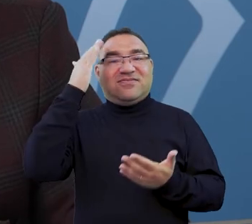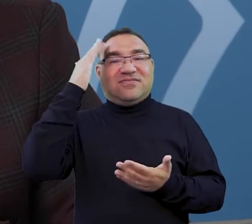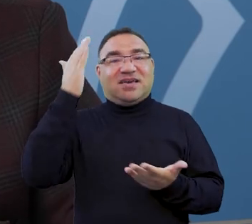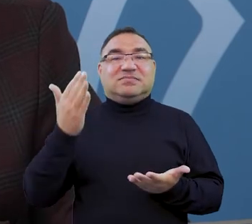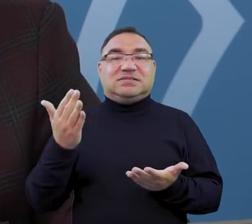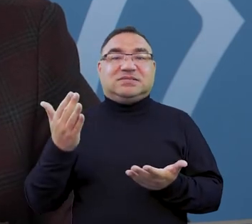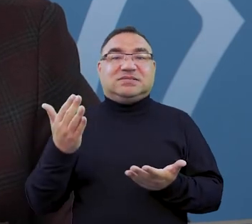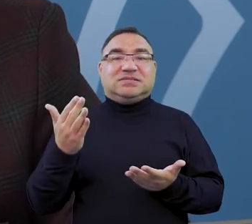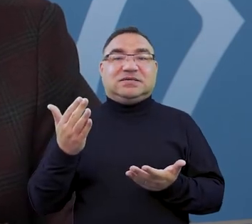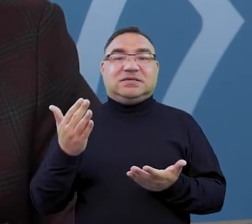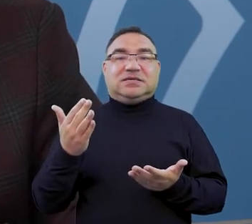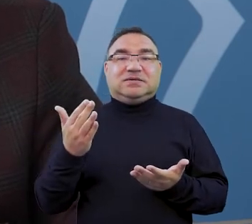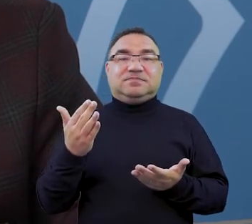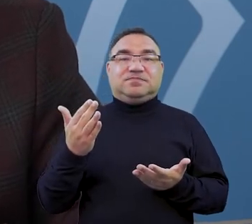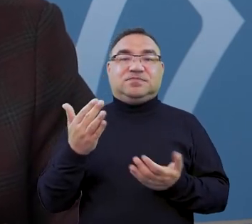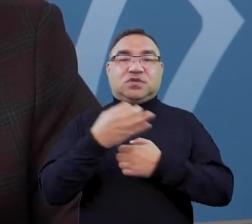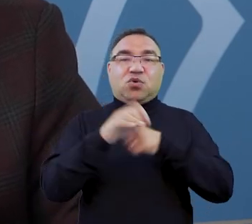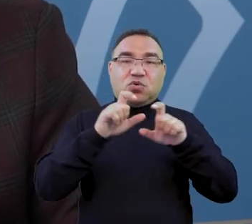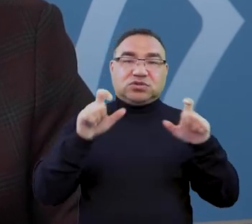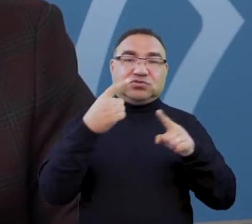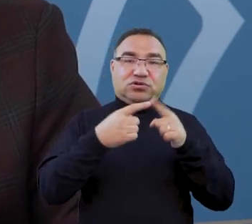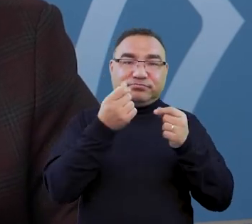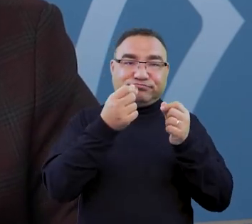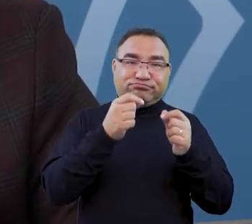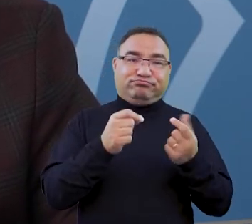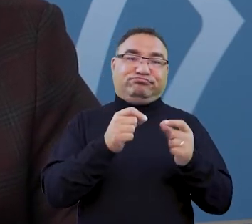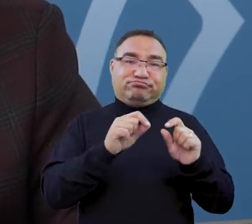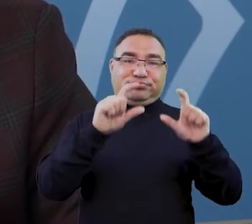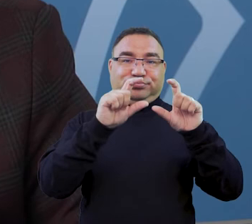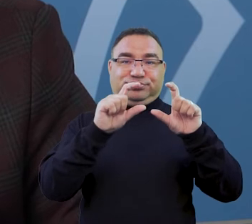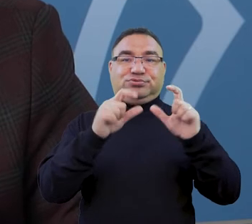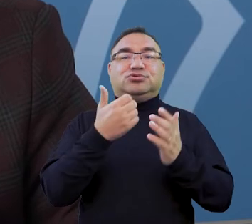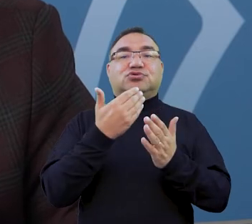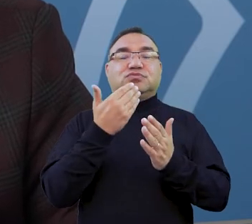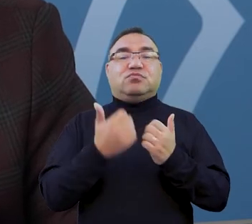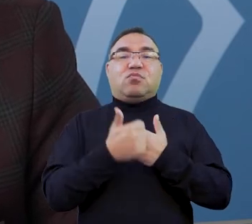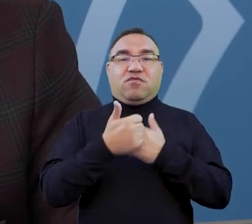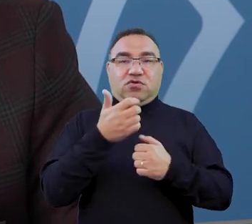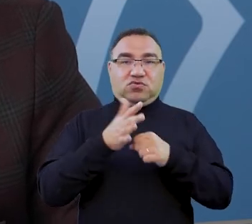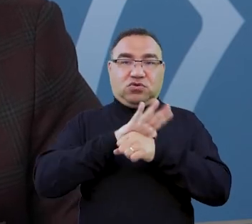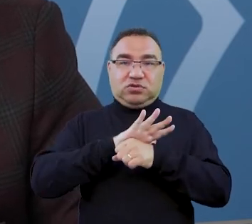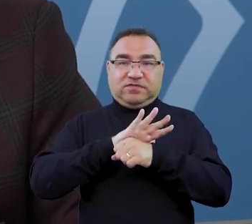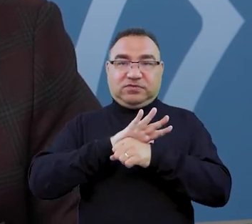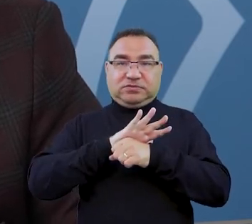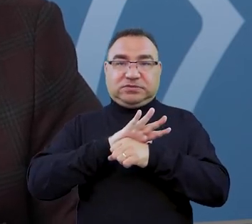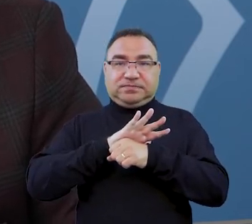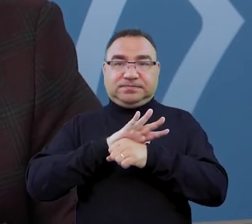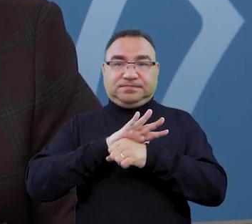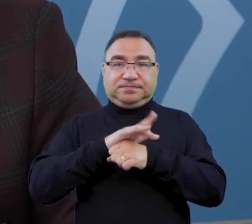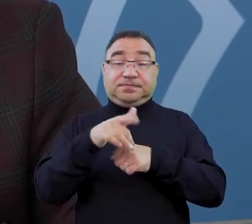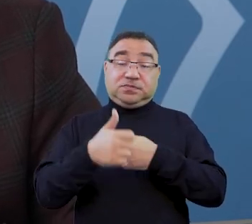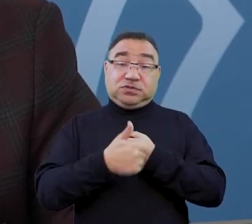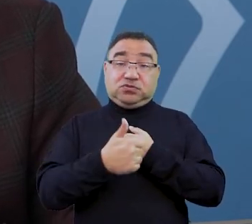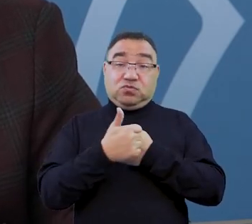wyraźnie podkreślił, że uczelnie dostały zwiększenie subwencji ze względu na skutki koronawirusa, więc ten